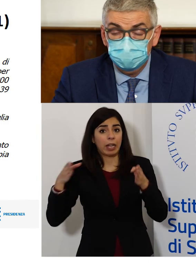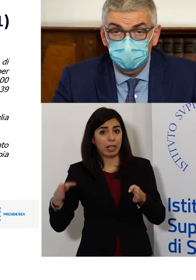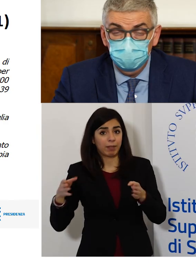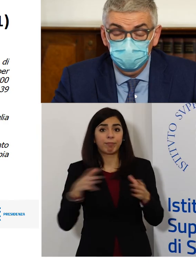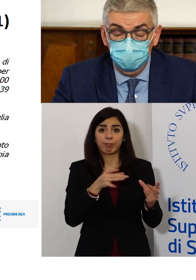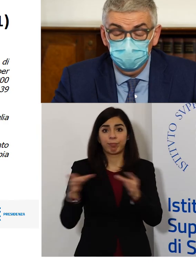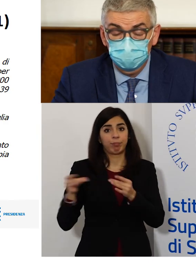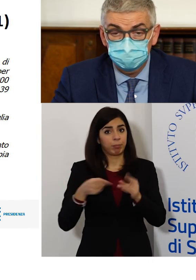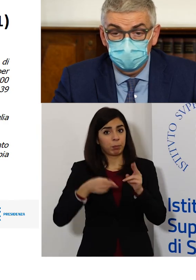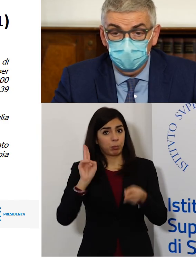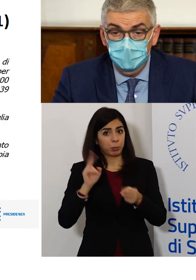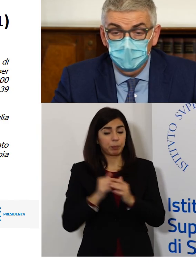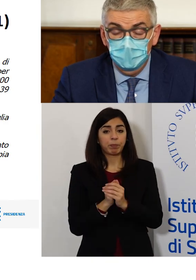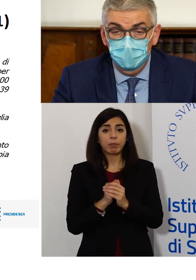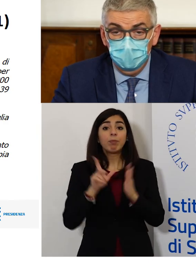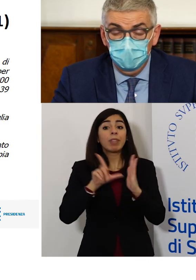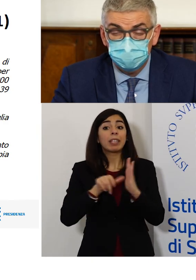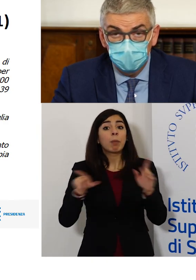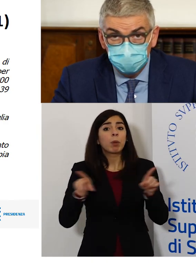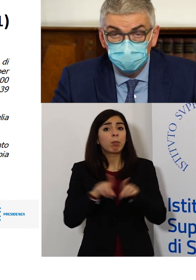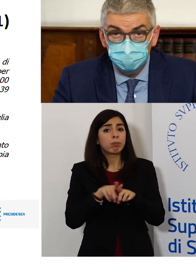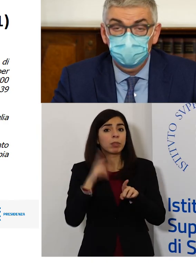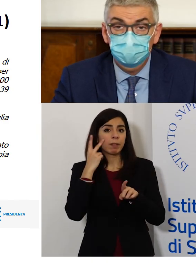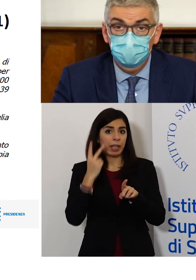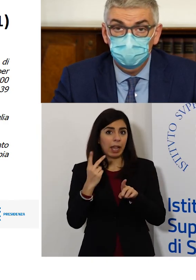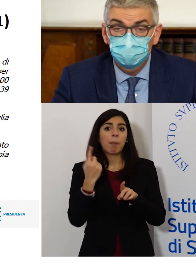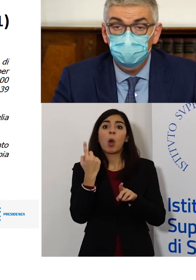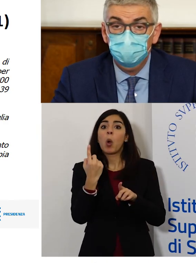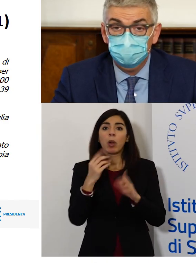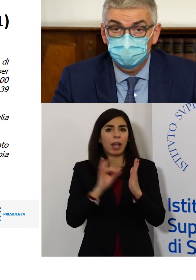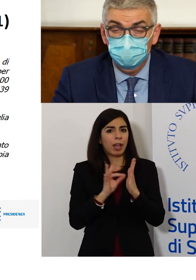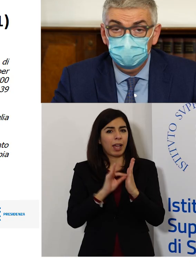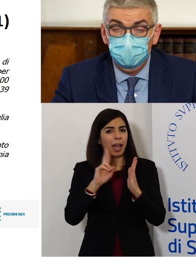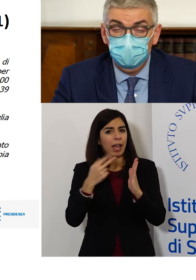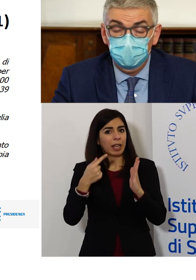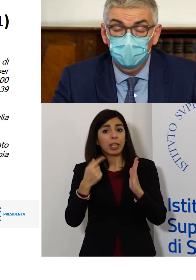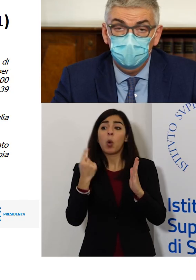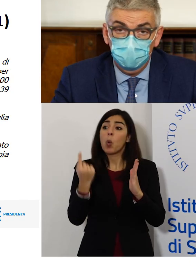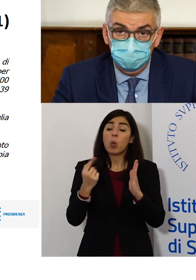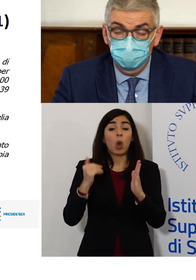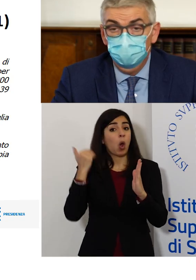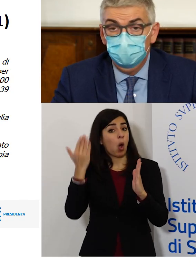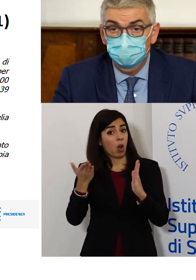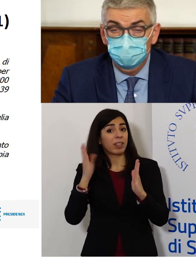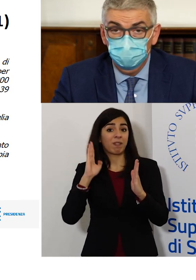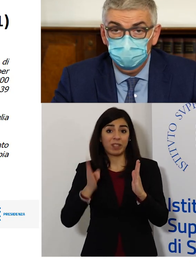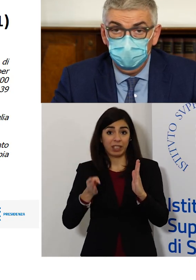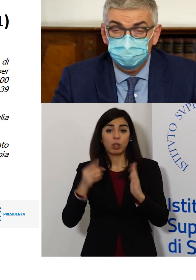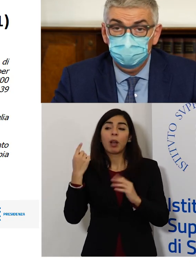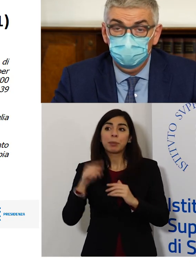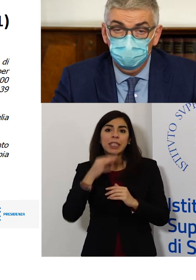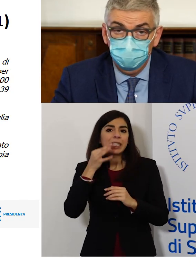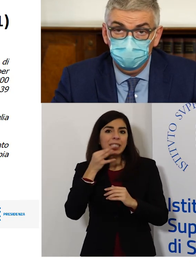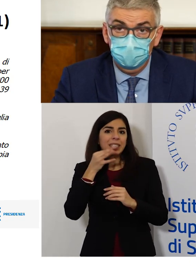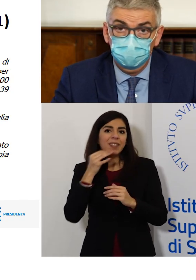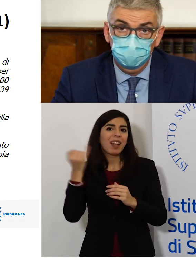l'RT si mantiene sopra a livello di 1, questo vuol dire che comporta un aumento di nuovi